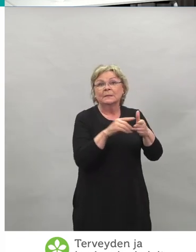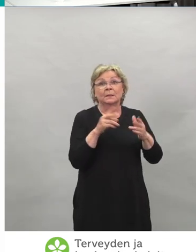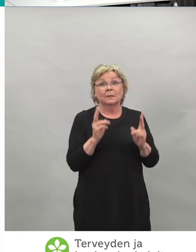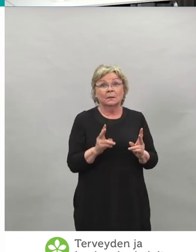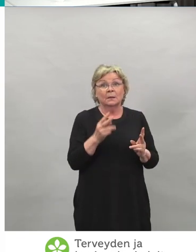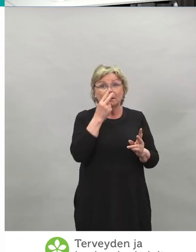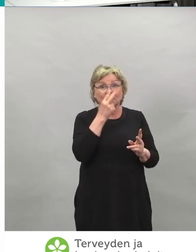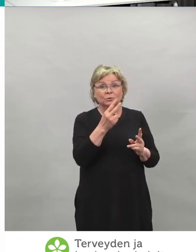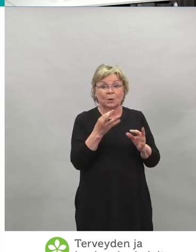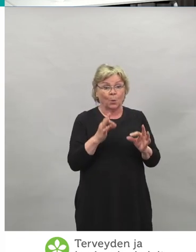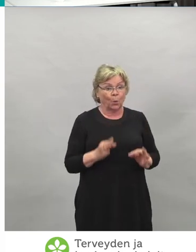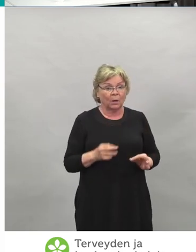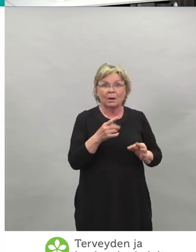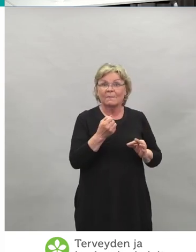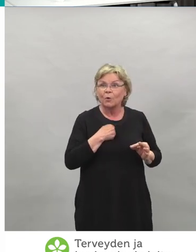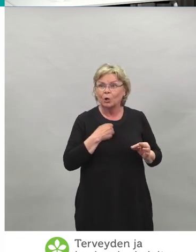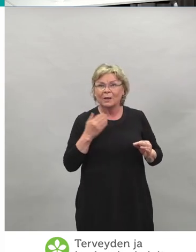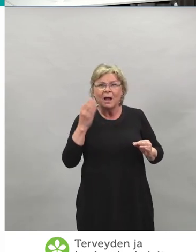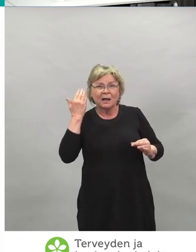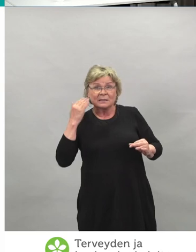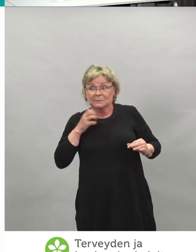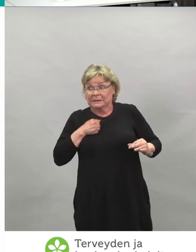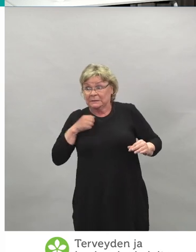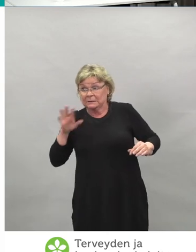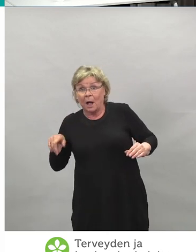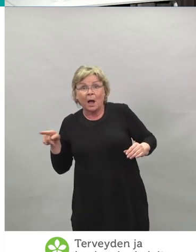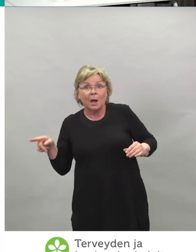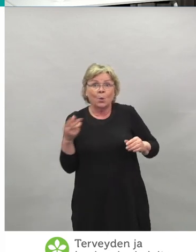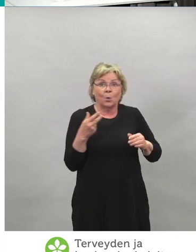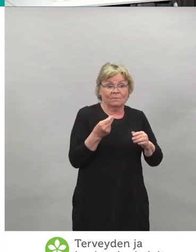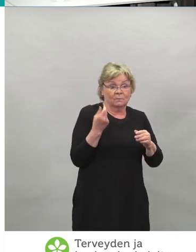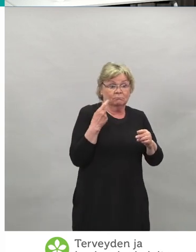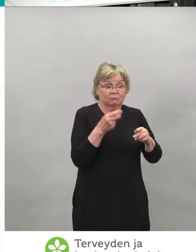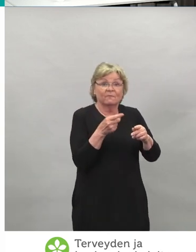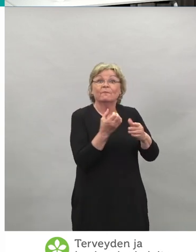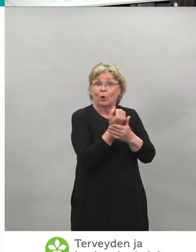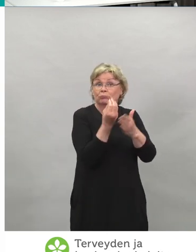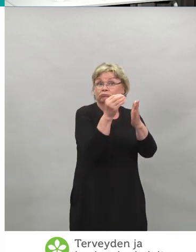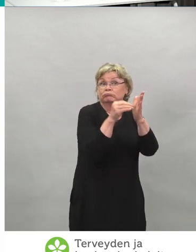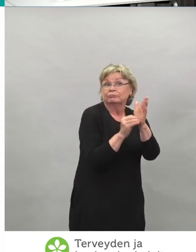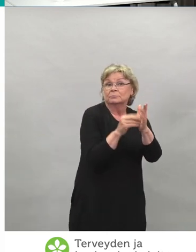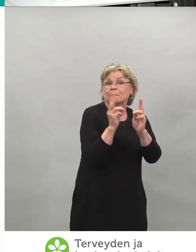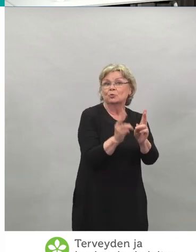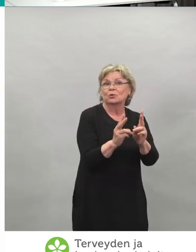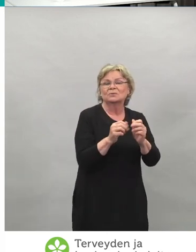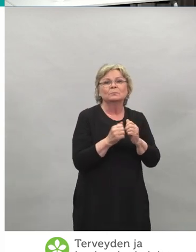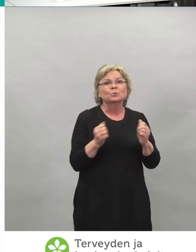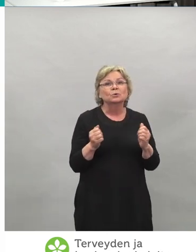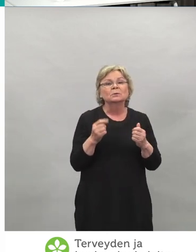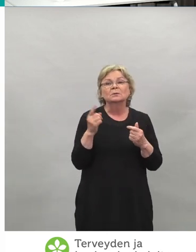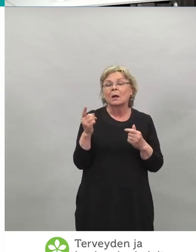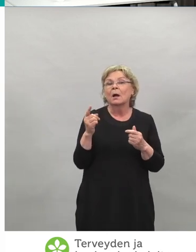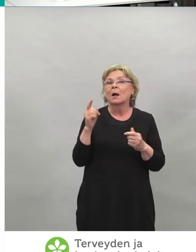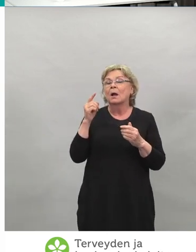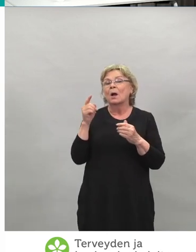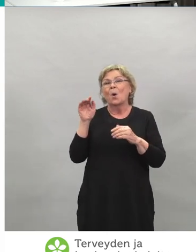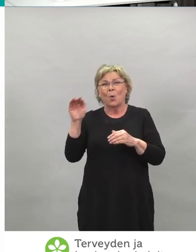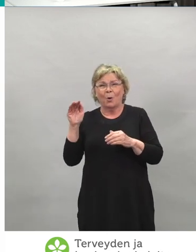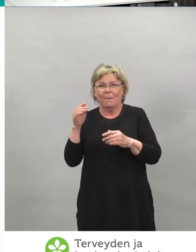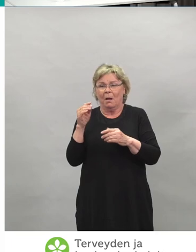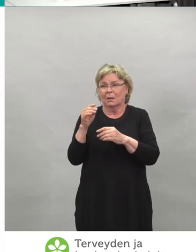myöskin koronatodistukseen vai ei. Mutta lomalla olevat ulkomaalaiset eivät ole oikeutettuja